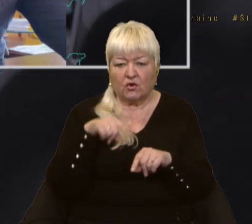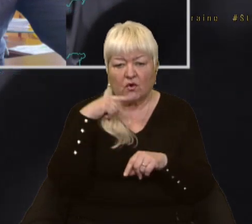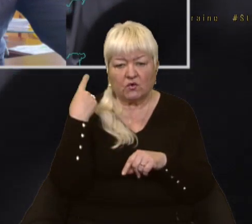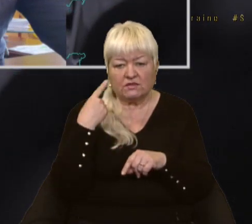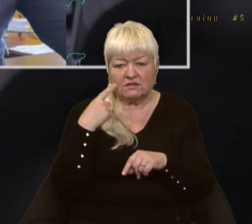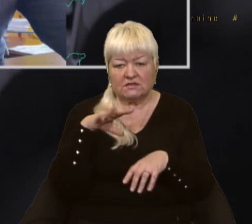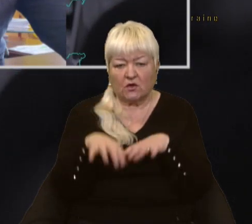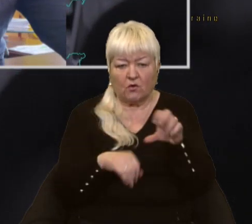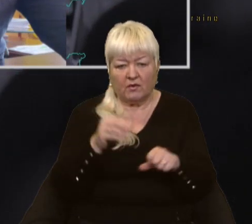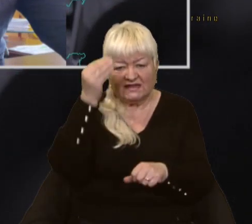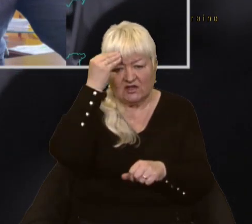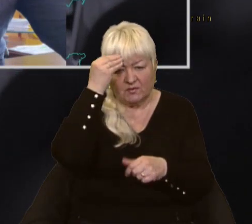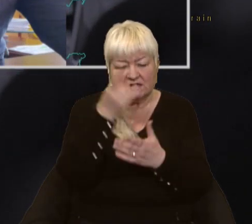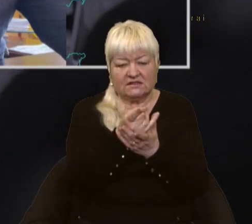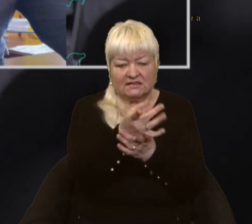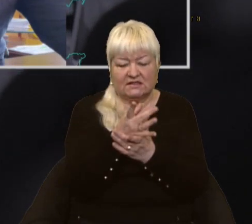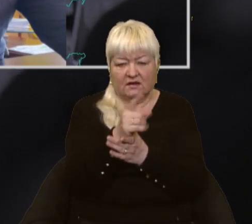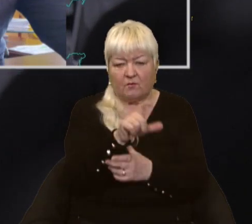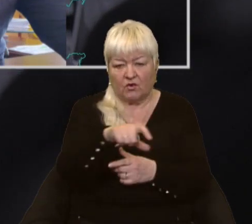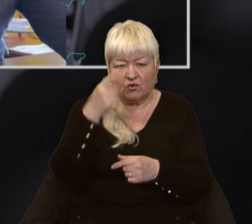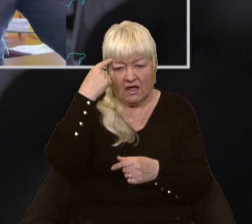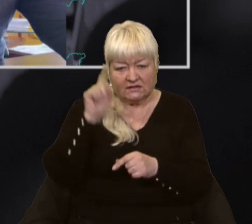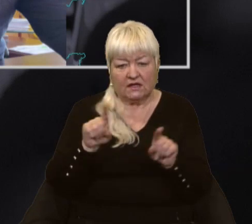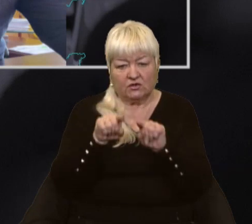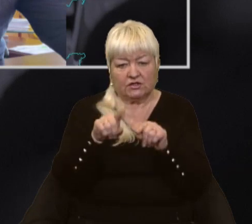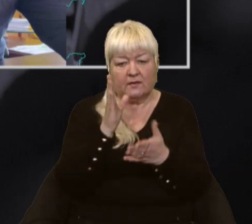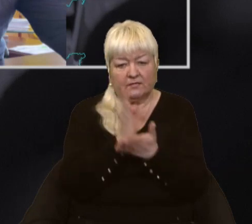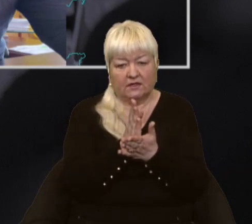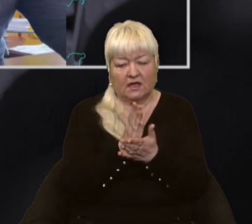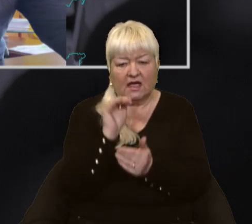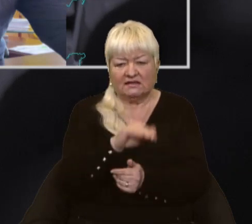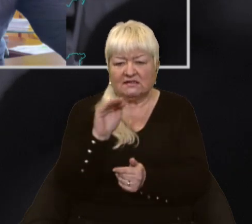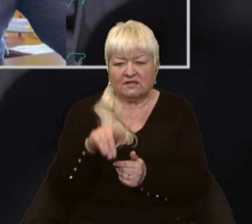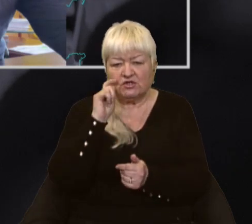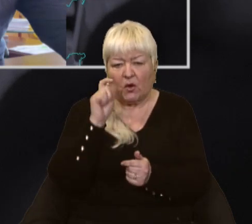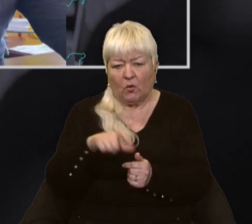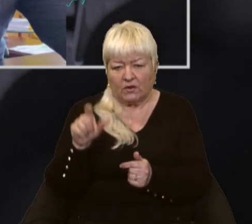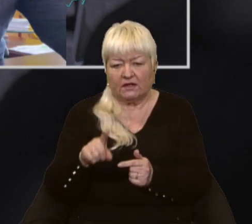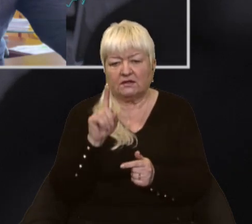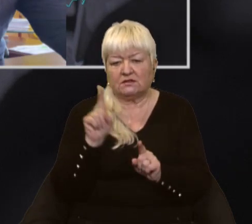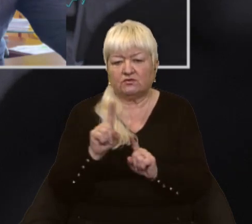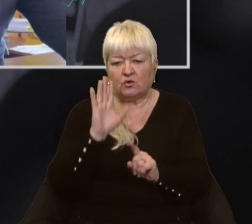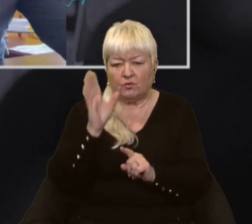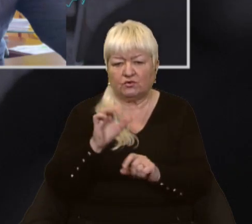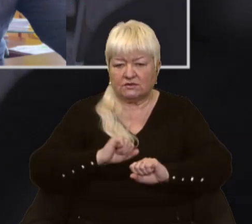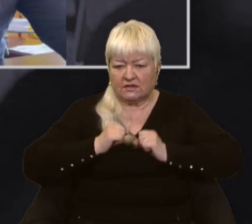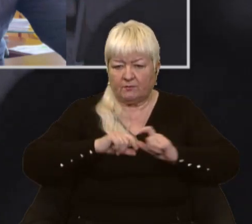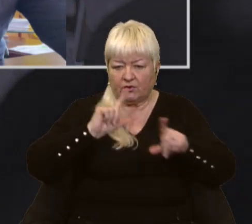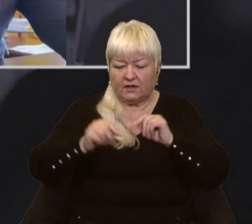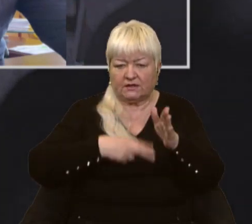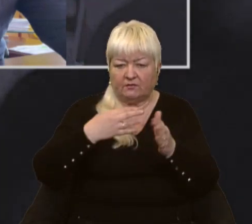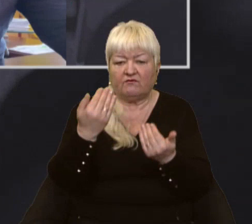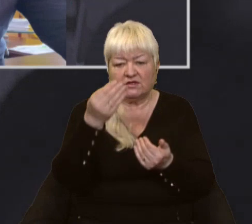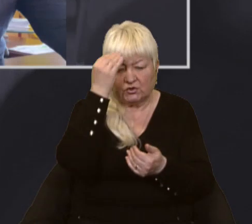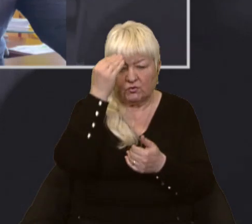стріляли по людям, знаючи, що будуть відходити потяги, знаючи, що там тисячі українців, які намагаються виїхати. Ваша думка